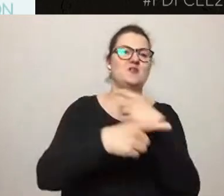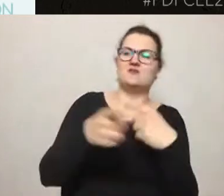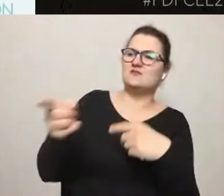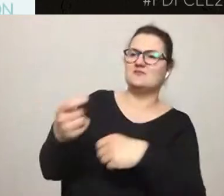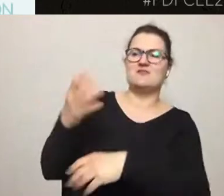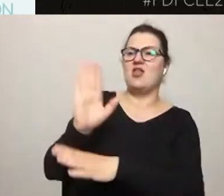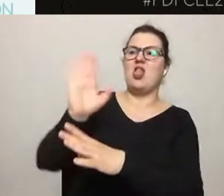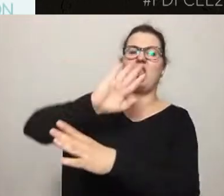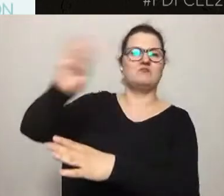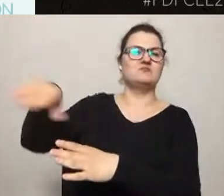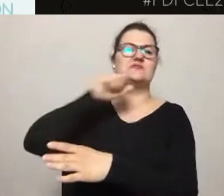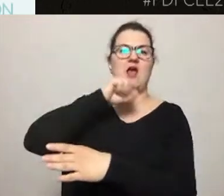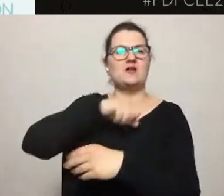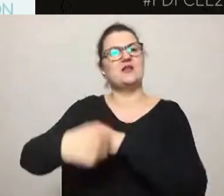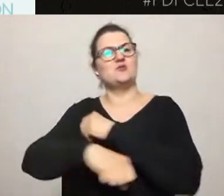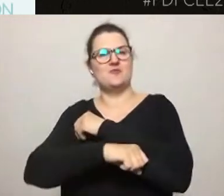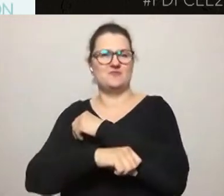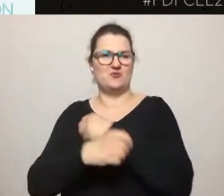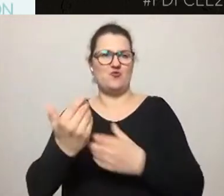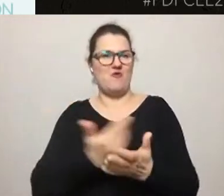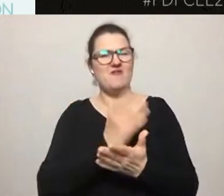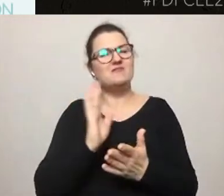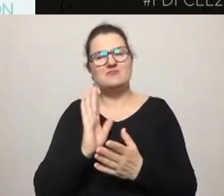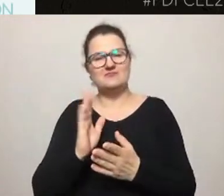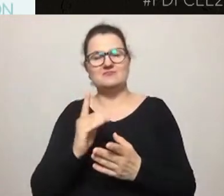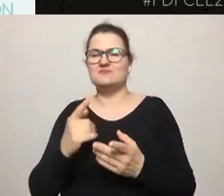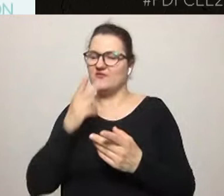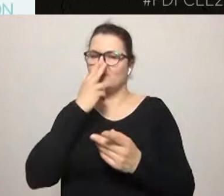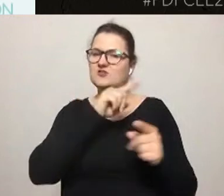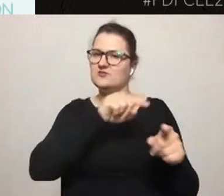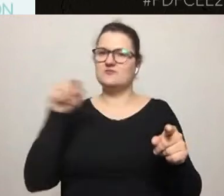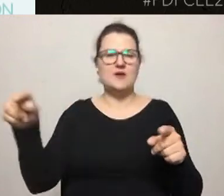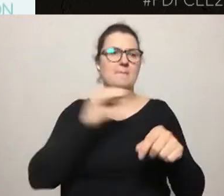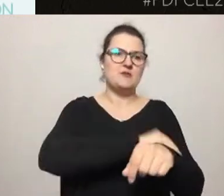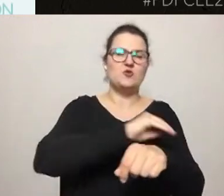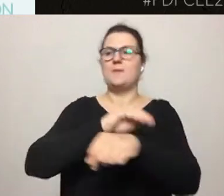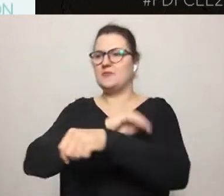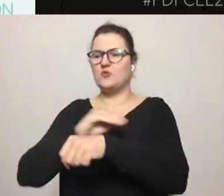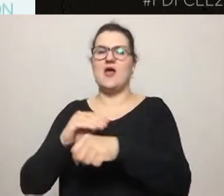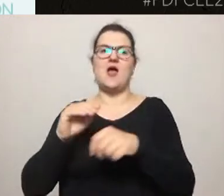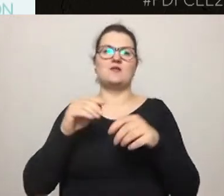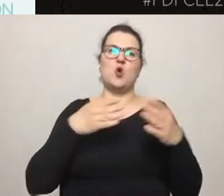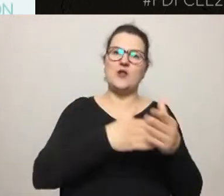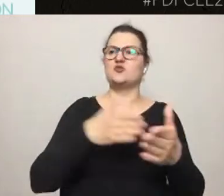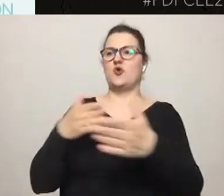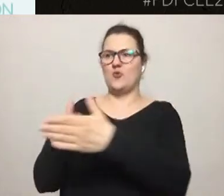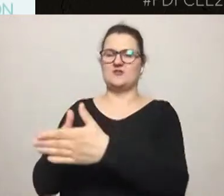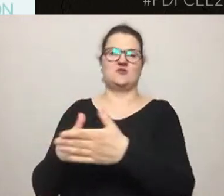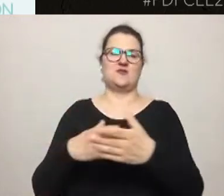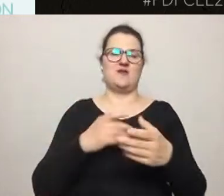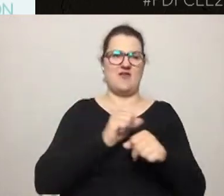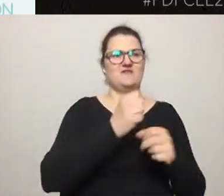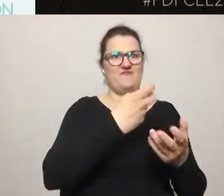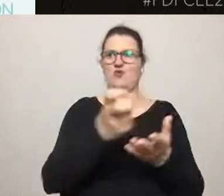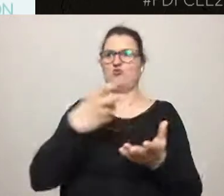każda metoda ma swoje ograniczenia i wyklucza pewne grupy. Tradycyjne spotkania, warsztaty wykluczają